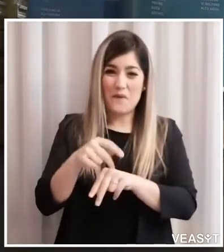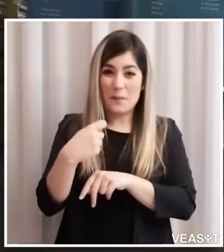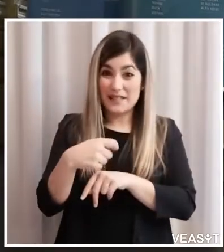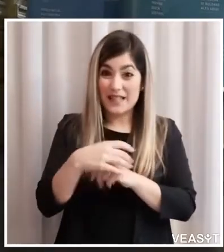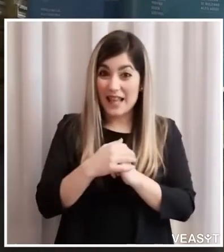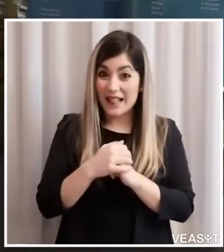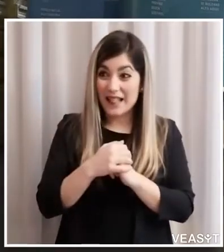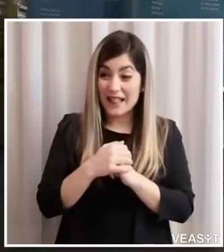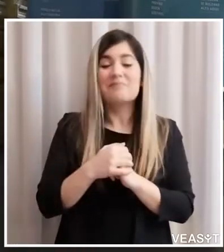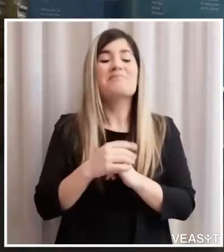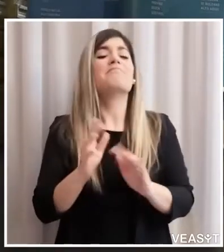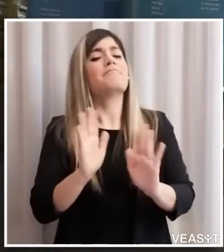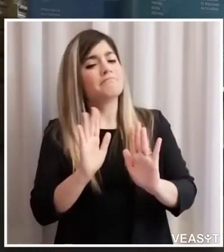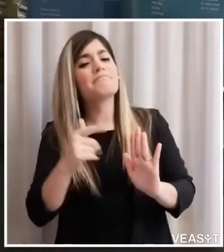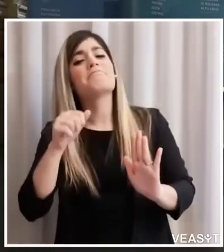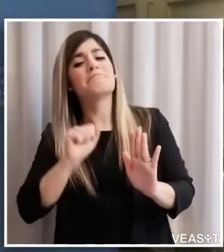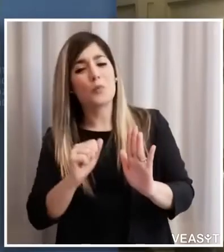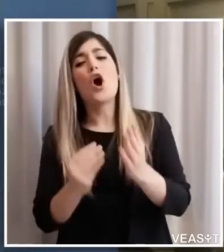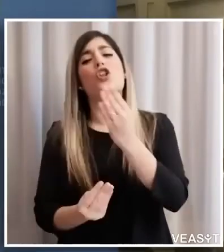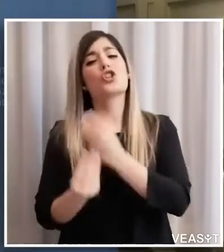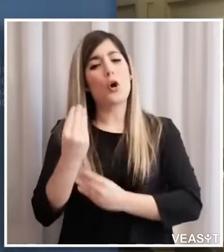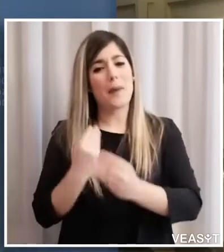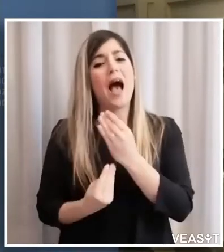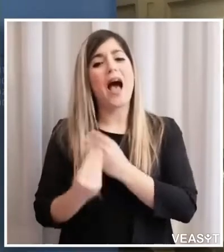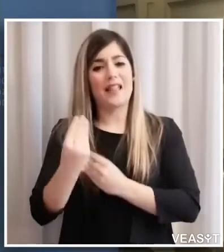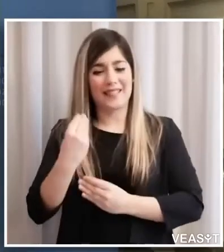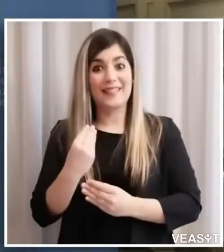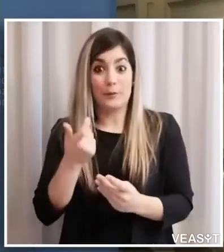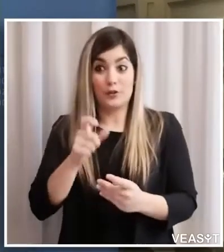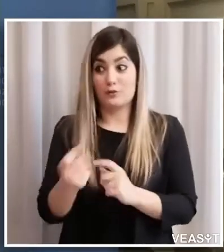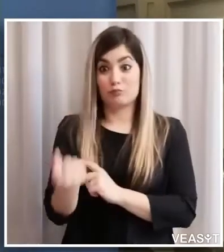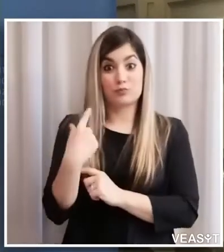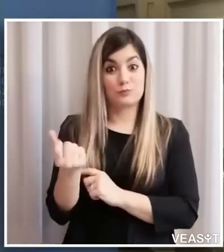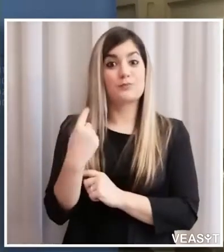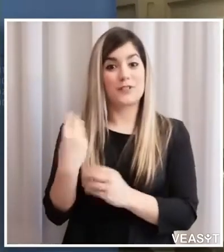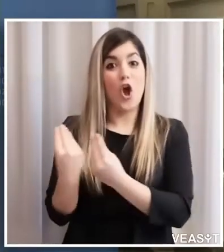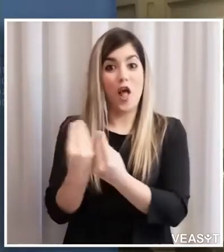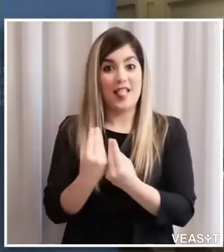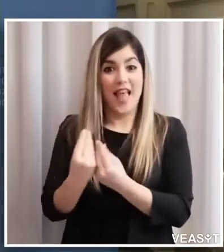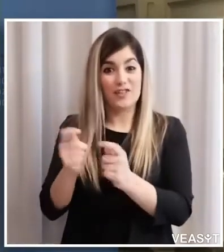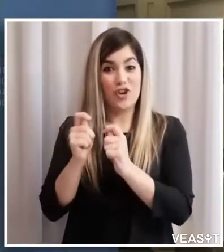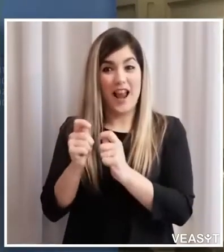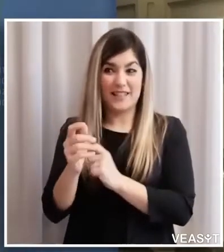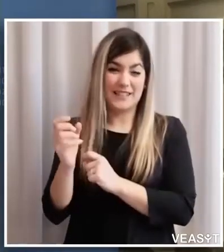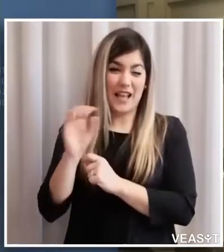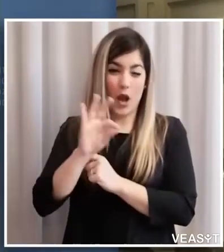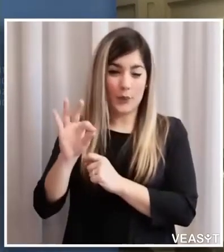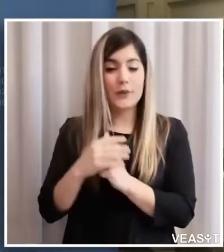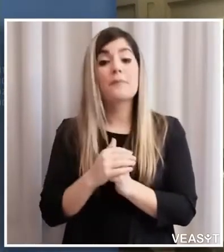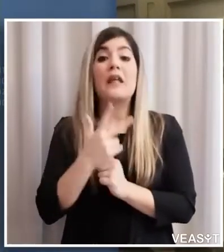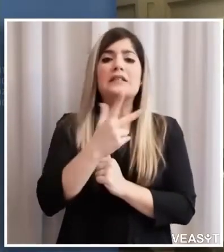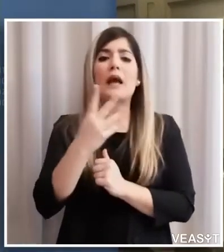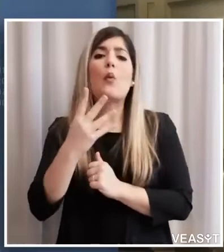domande che sono state ci sono state inviate da alcuni colleghi tre o quattro domande riguardano il settore dell